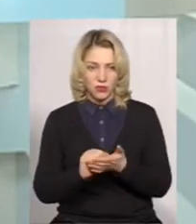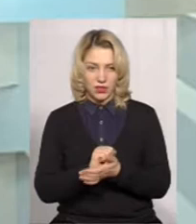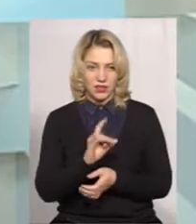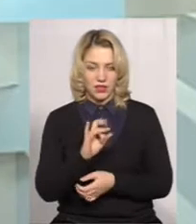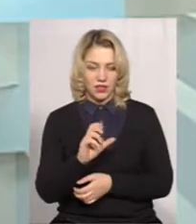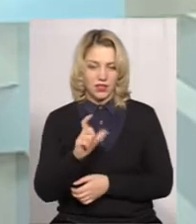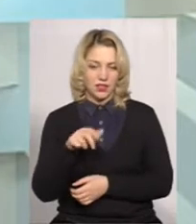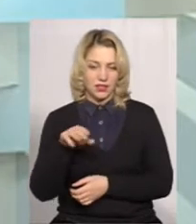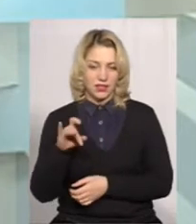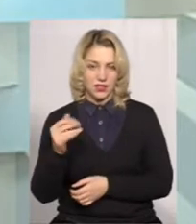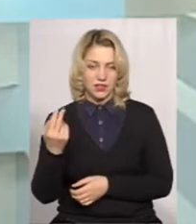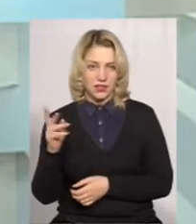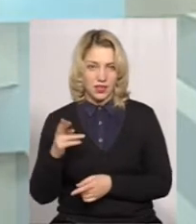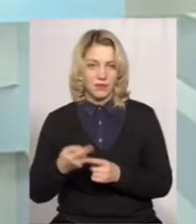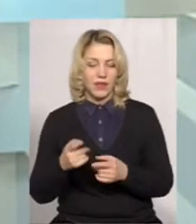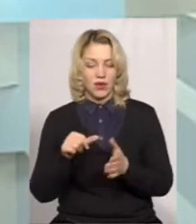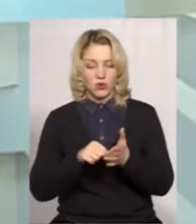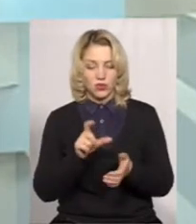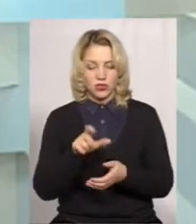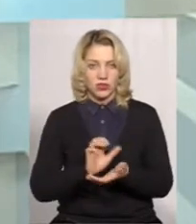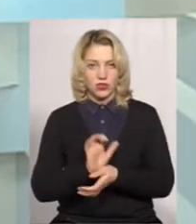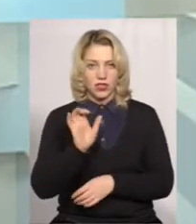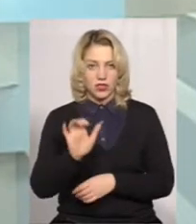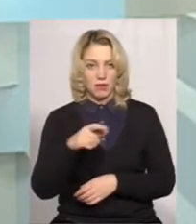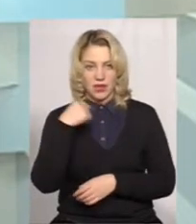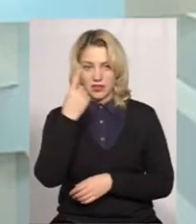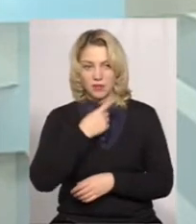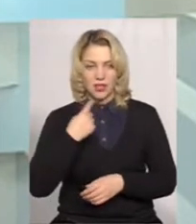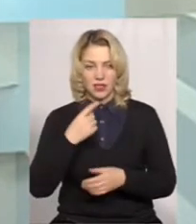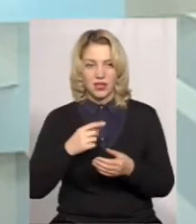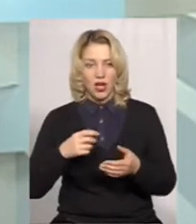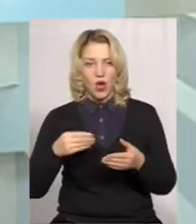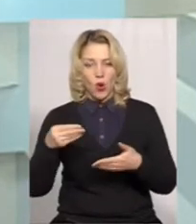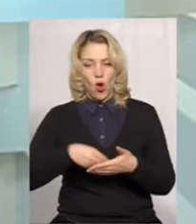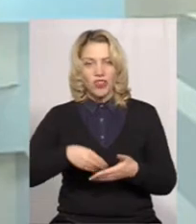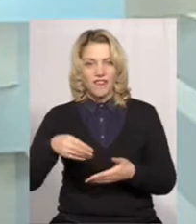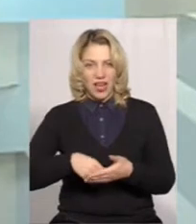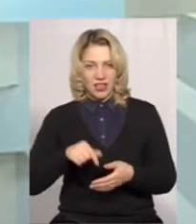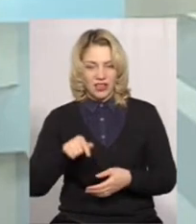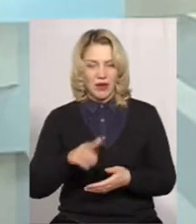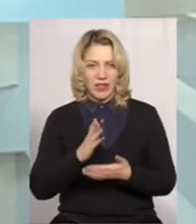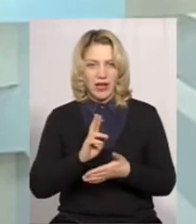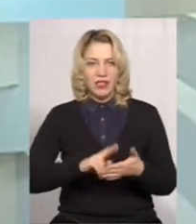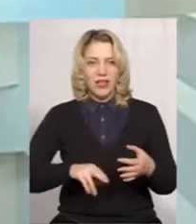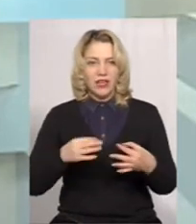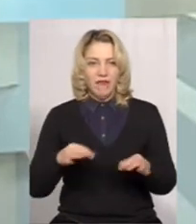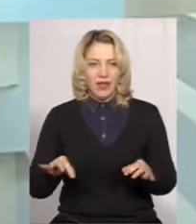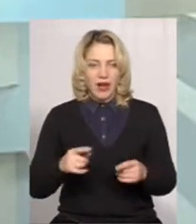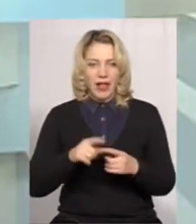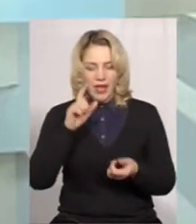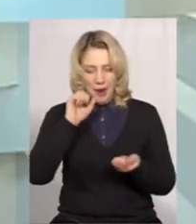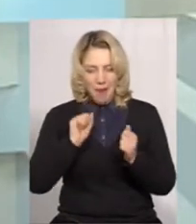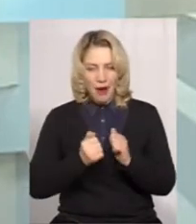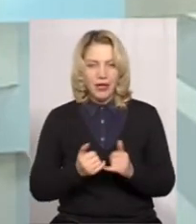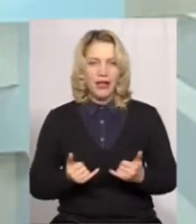реєстраційні, учаснику надіслали персональний конверт. Там є сертифікат і пам'ятка